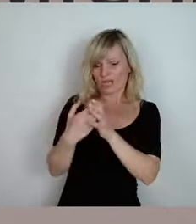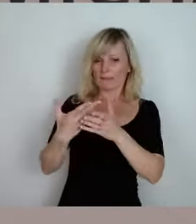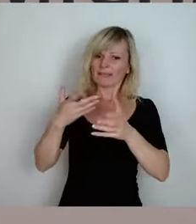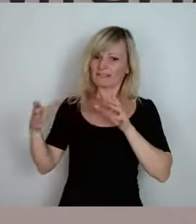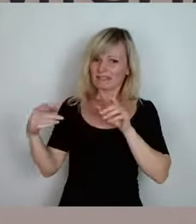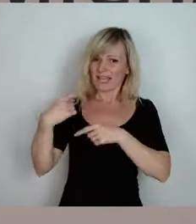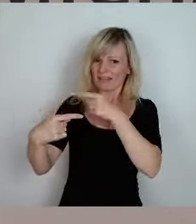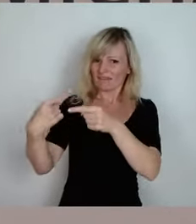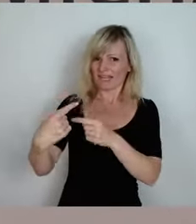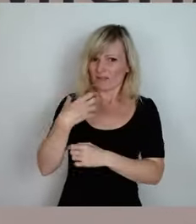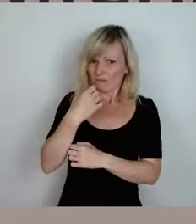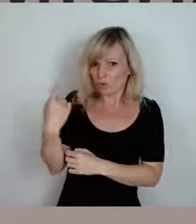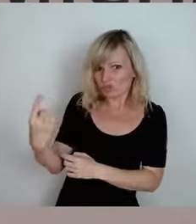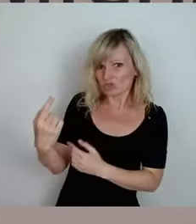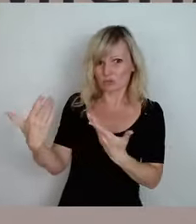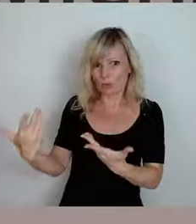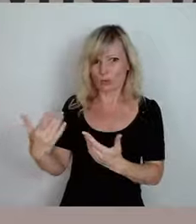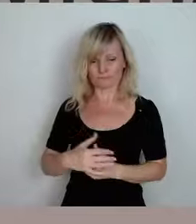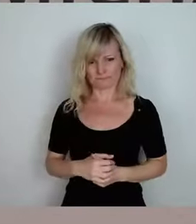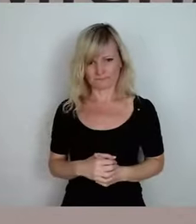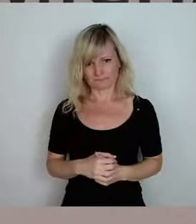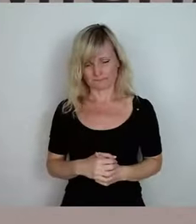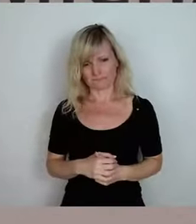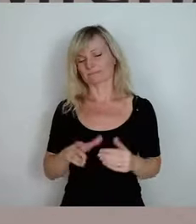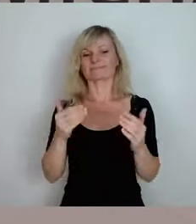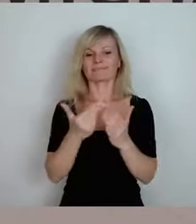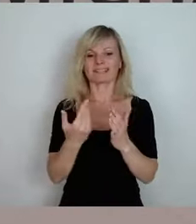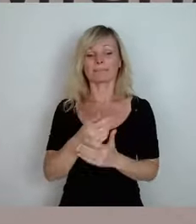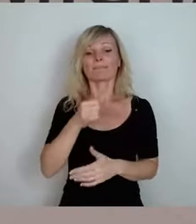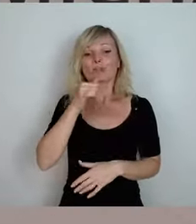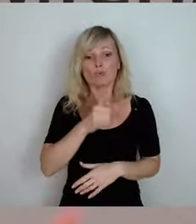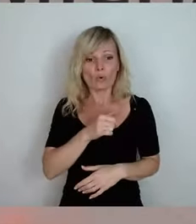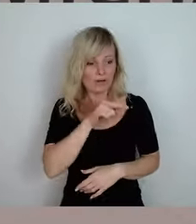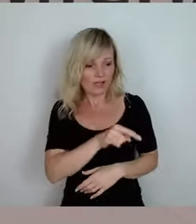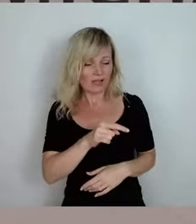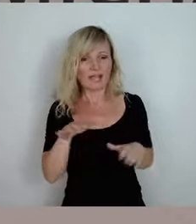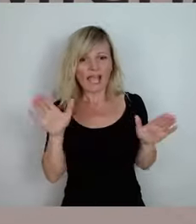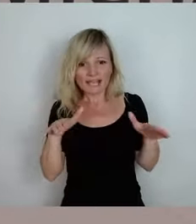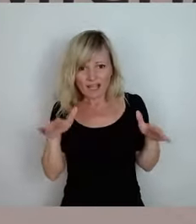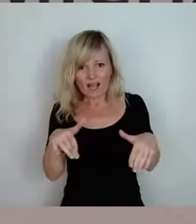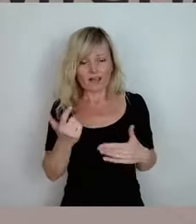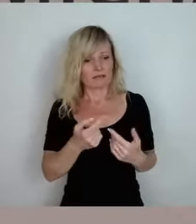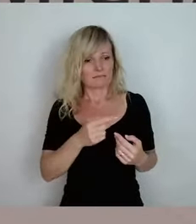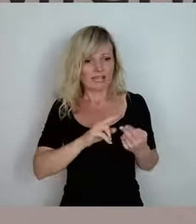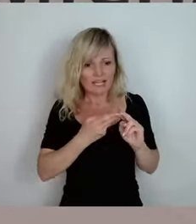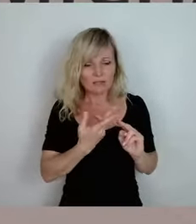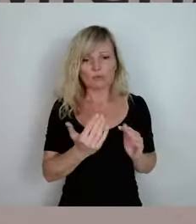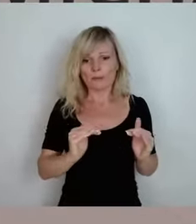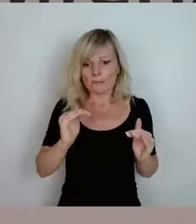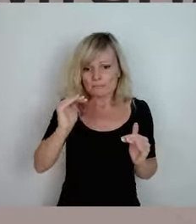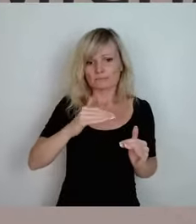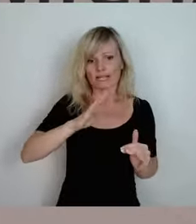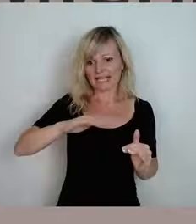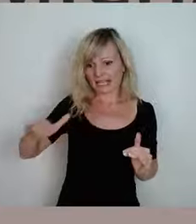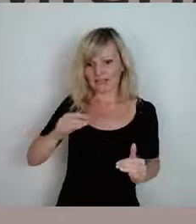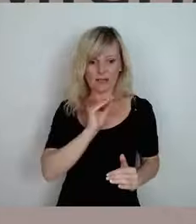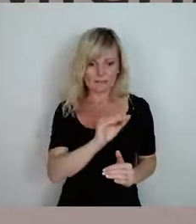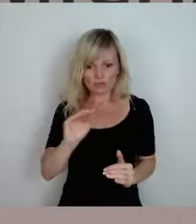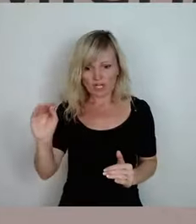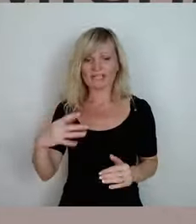muss man so in einer jungen Generation, die kleineren und die jetzt schon etwas älter sind, sagen, macht das,